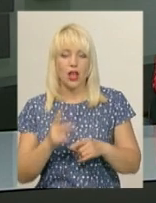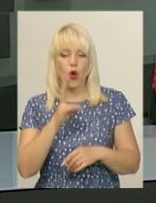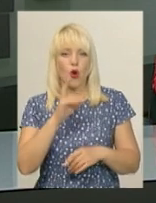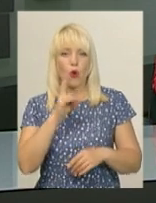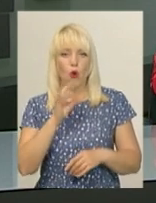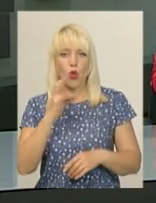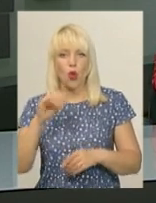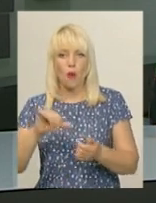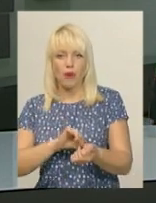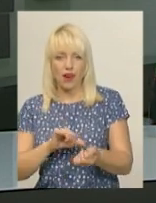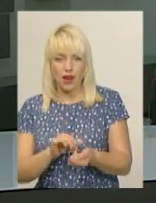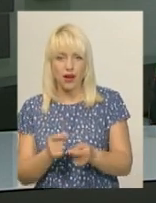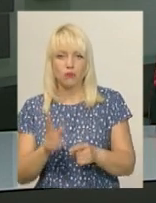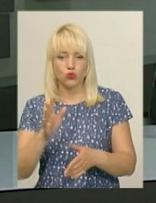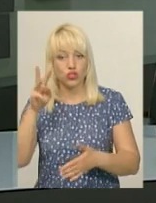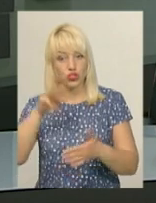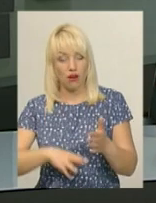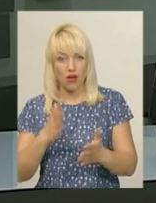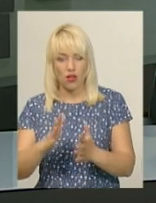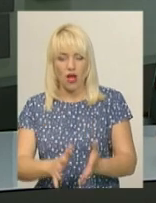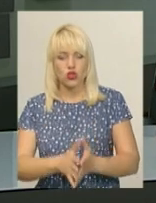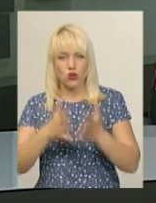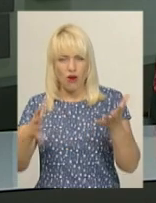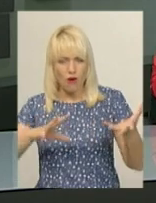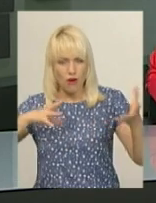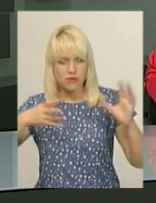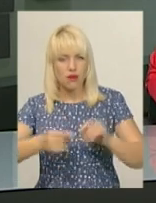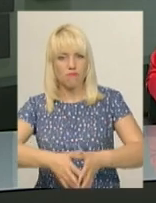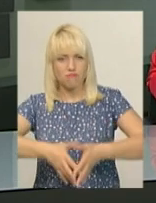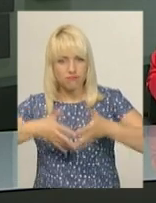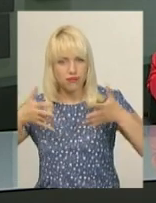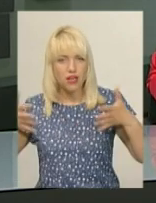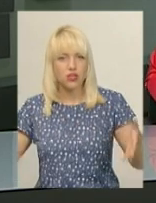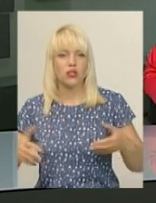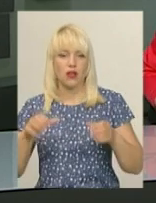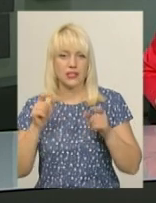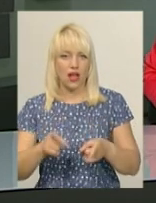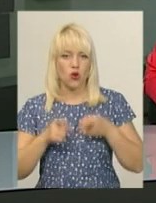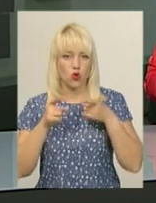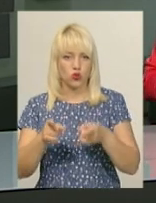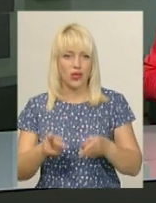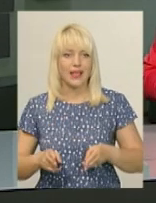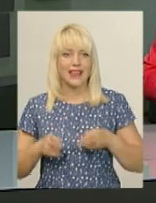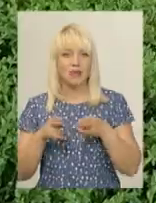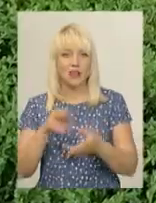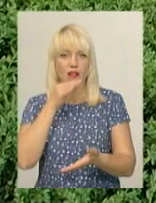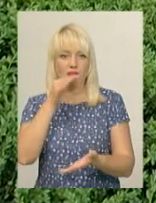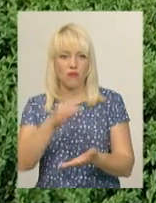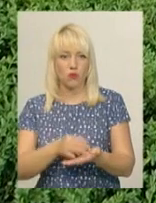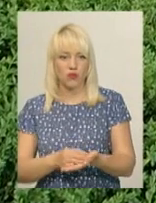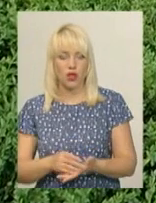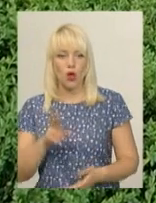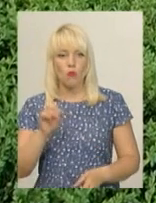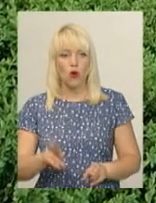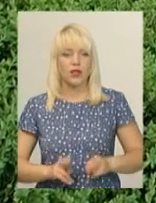каратимуть штрафами. Якщо ж обсяги посівів більше, власникам загрожує кримінальна відповідальність. По